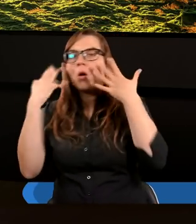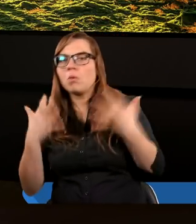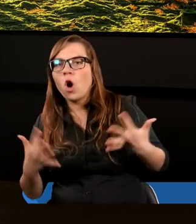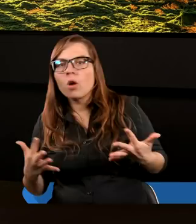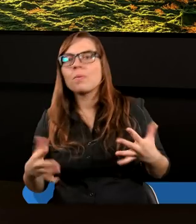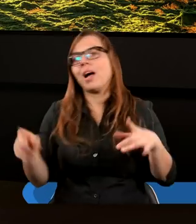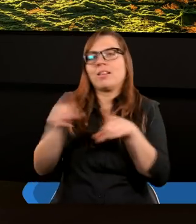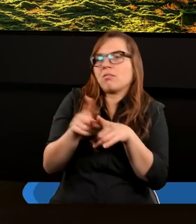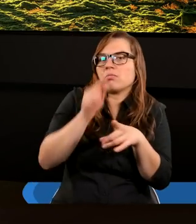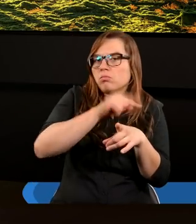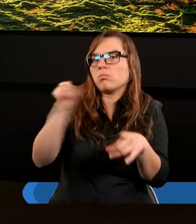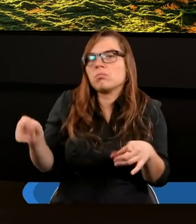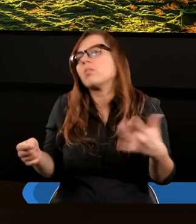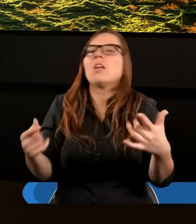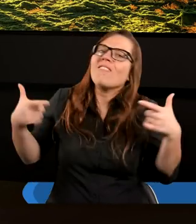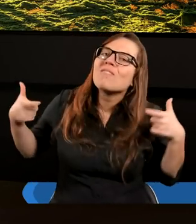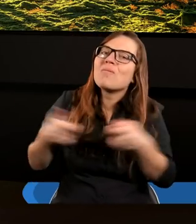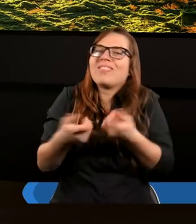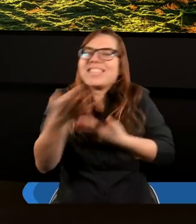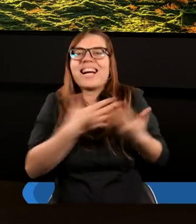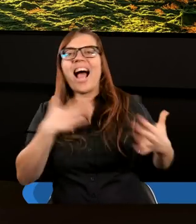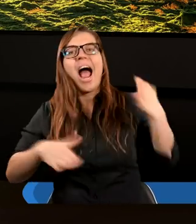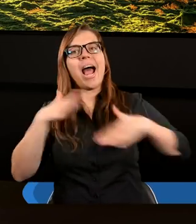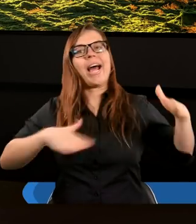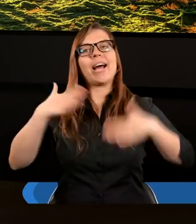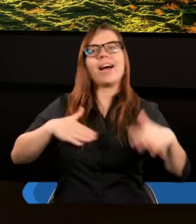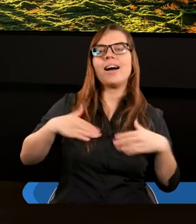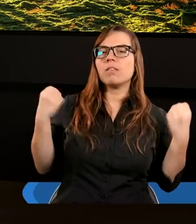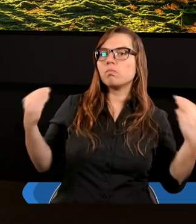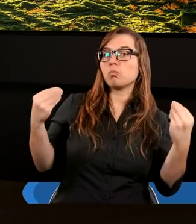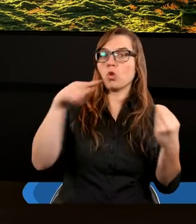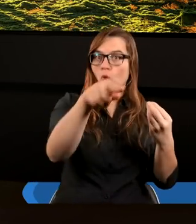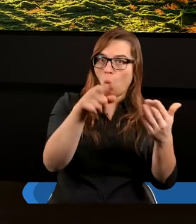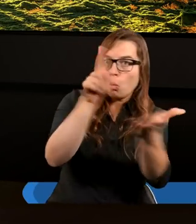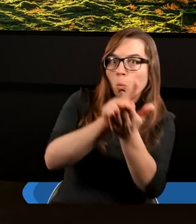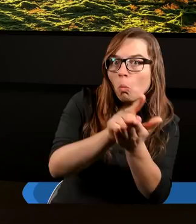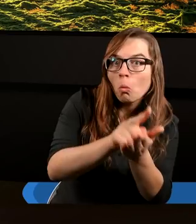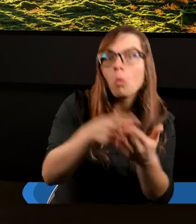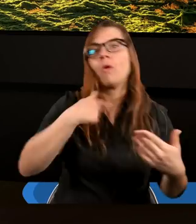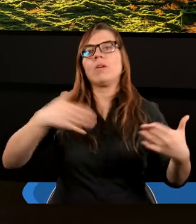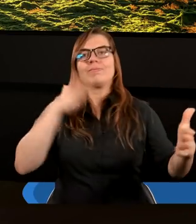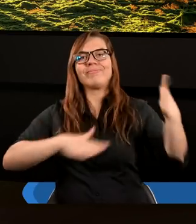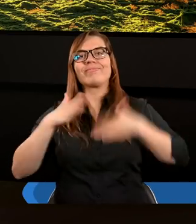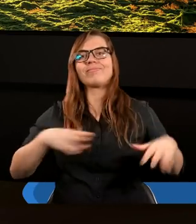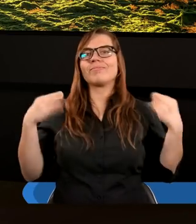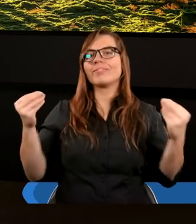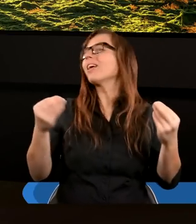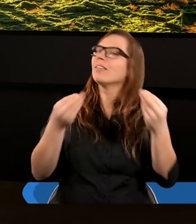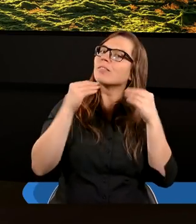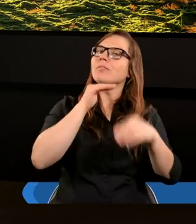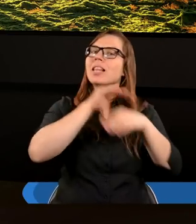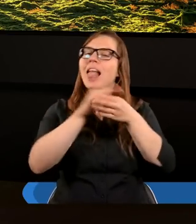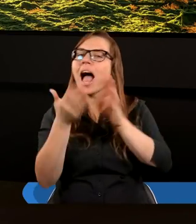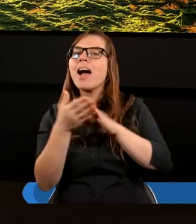ale też radość. Wspólnie radować się, jeżeli jednej osobie się coś uda, to potrafimy się cieszyć. Tego nas